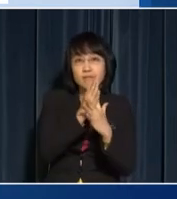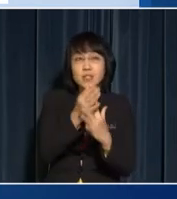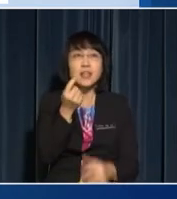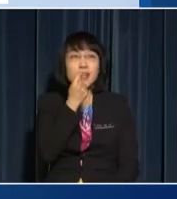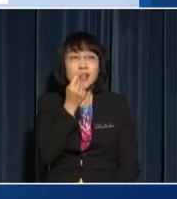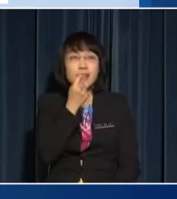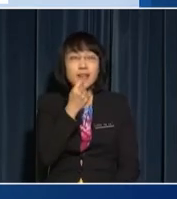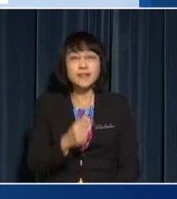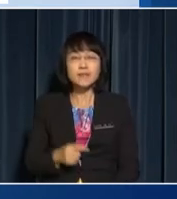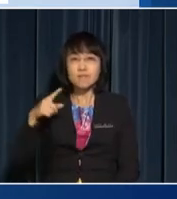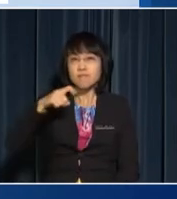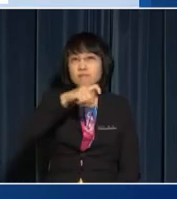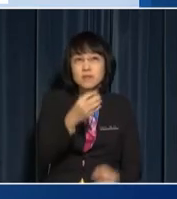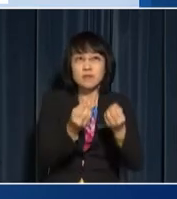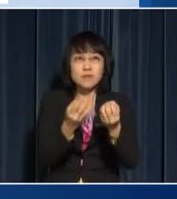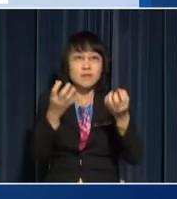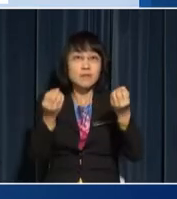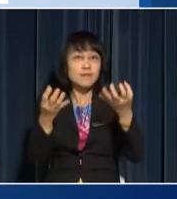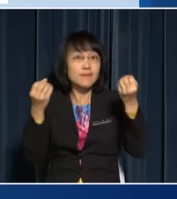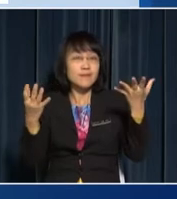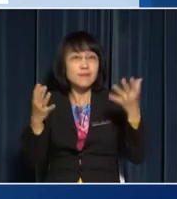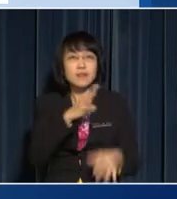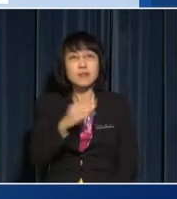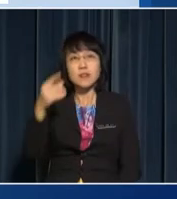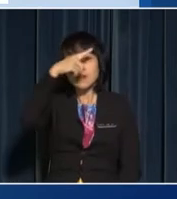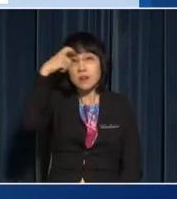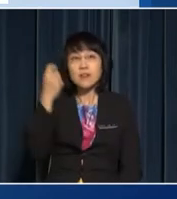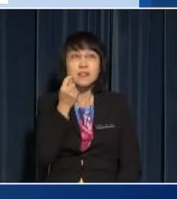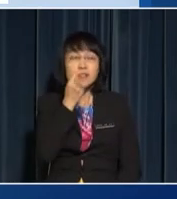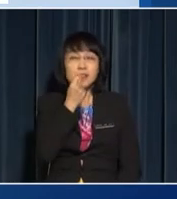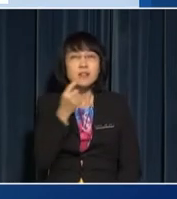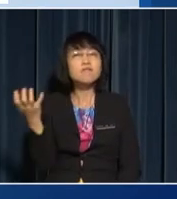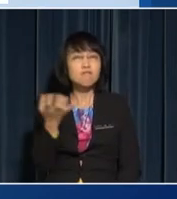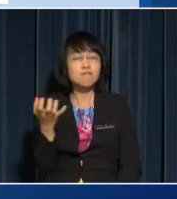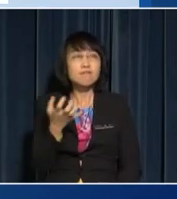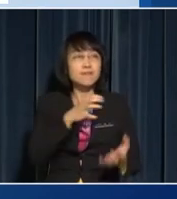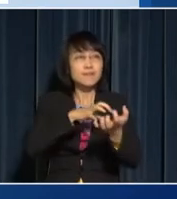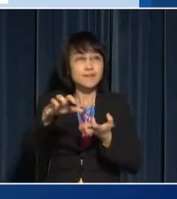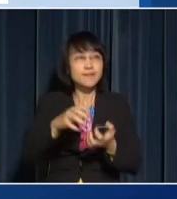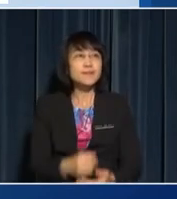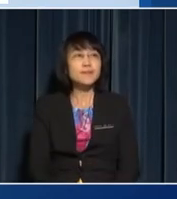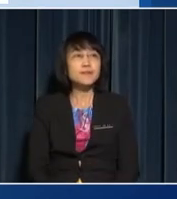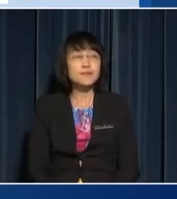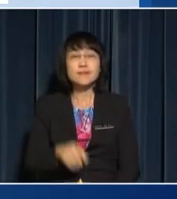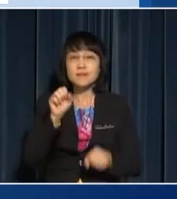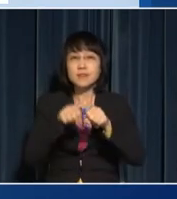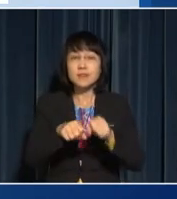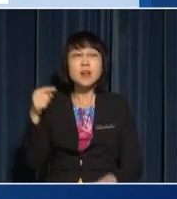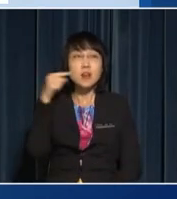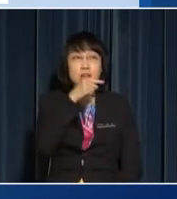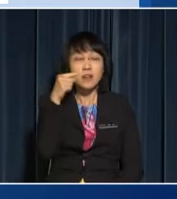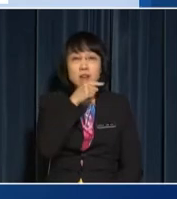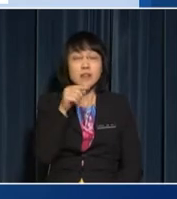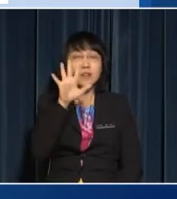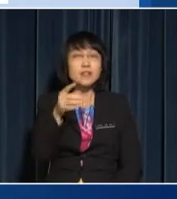between the teeth Germs will multiply and cause the teeth to decay So,